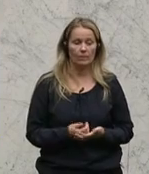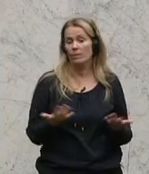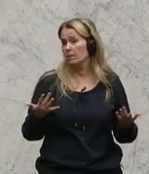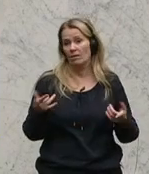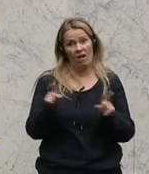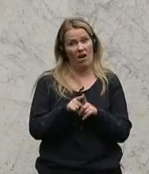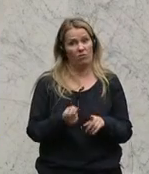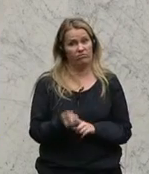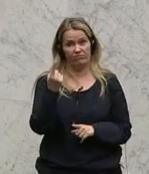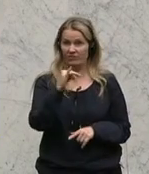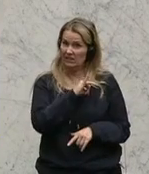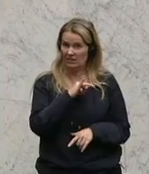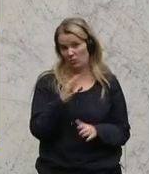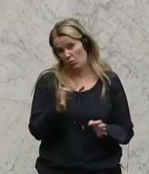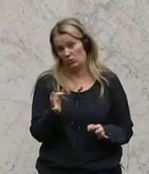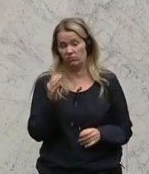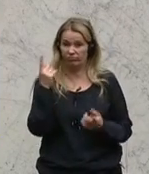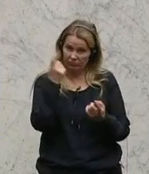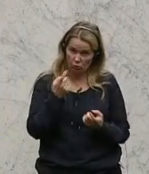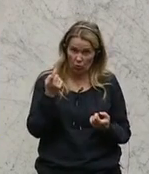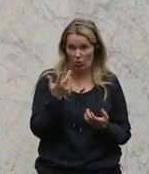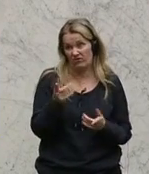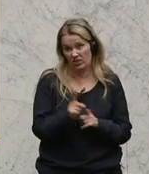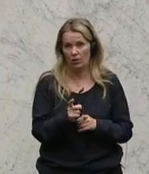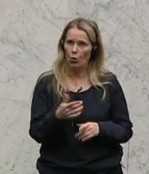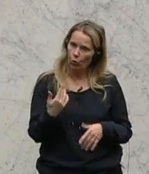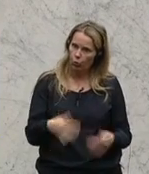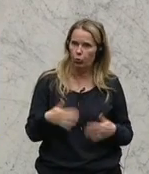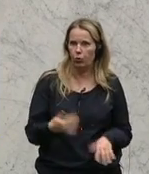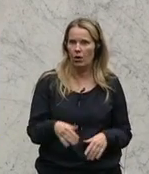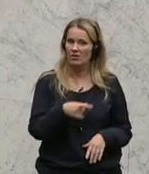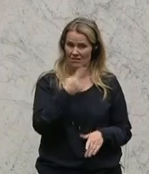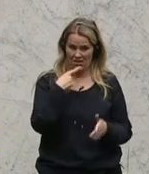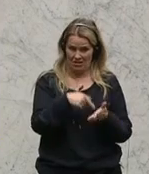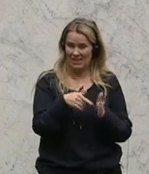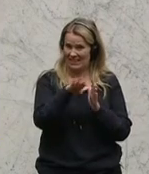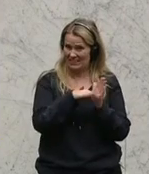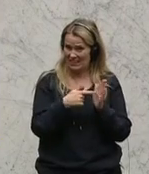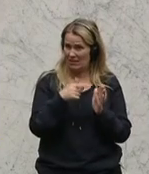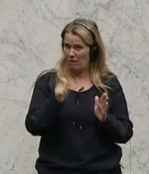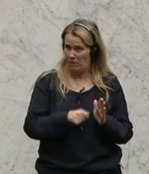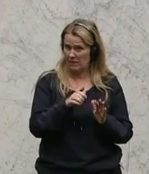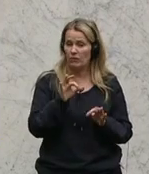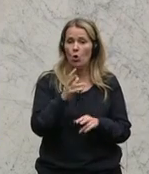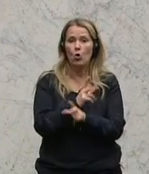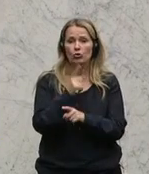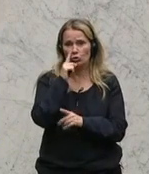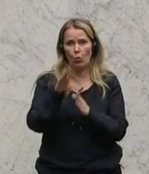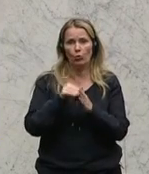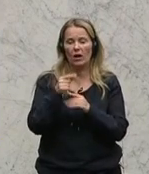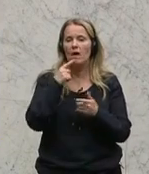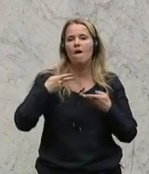Auch interessant oder ganz bedenklich, das finde ich fahrlässig, Sie verbieten in dem Gesetz für österreichische Unternehmen den